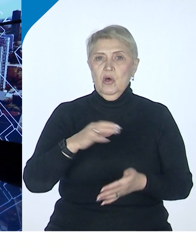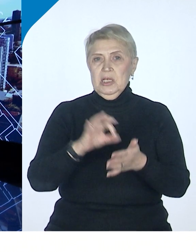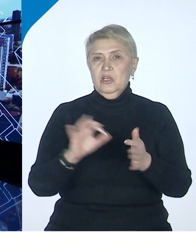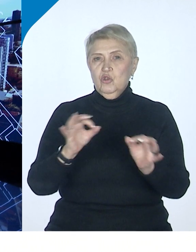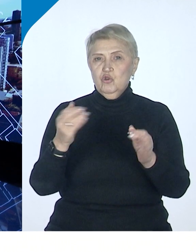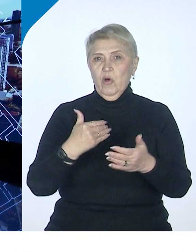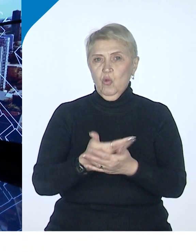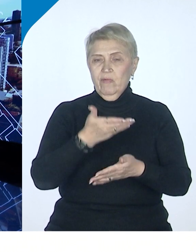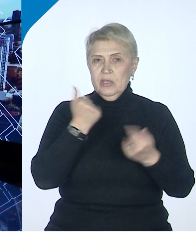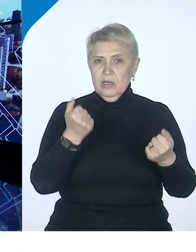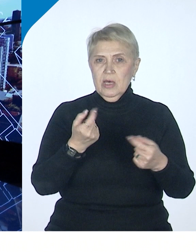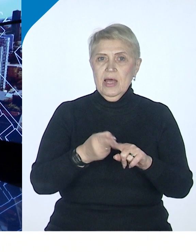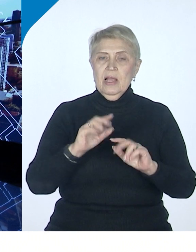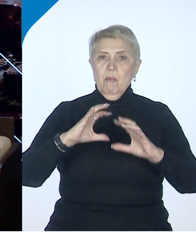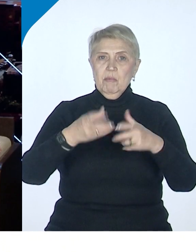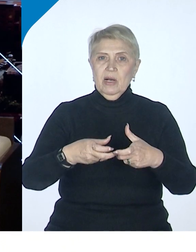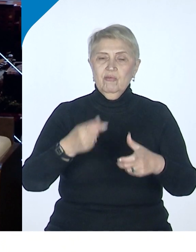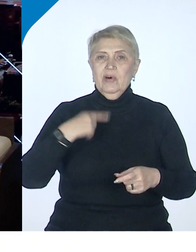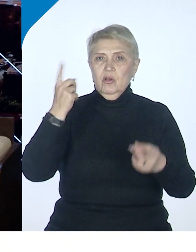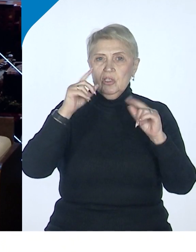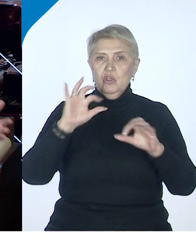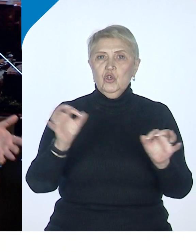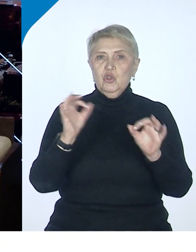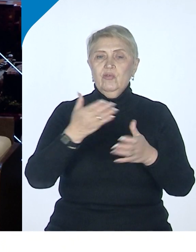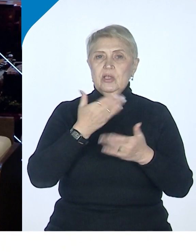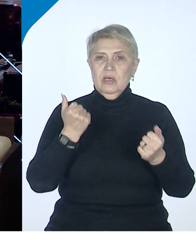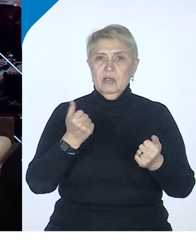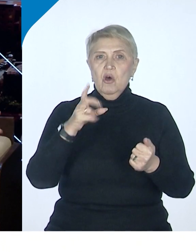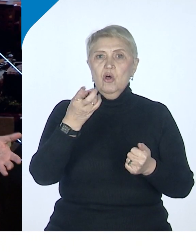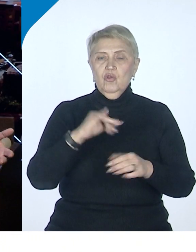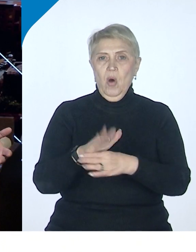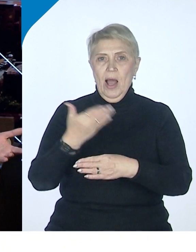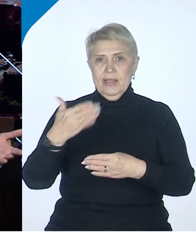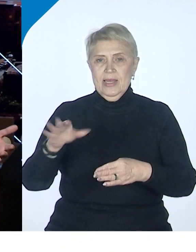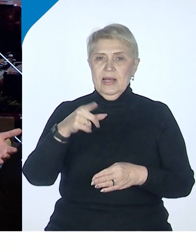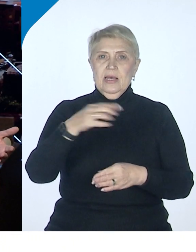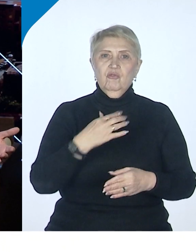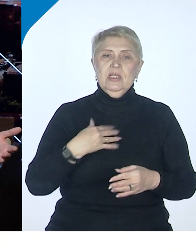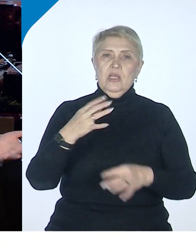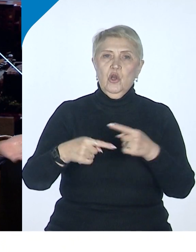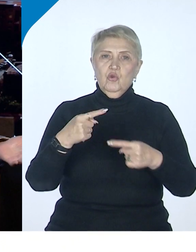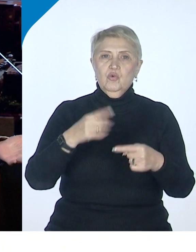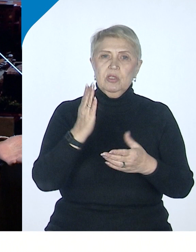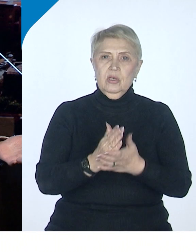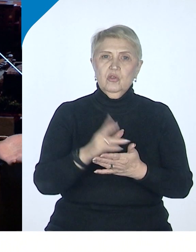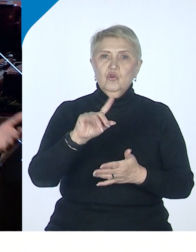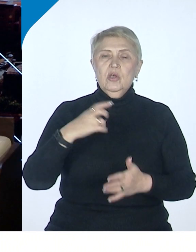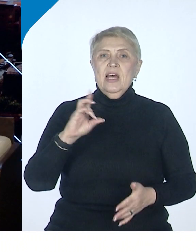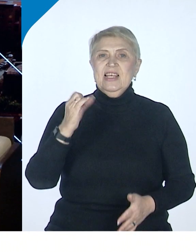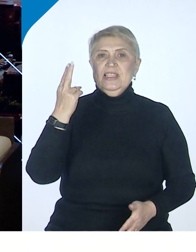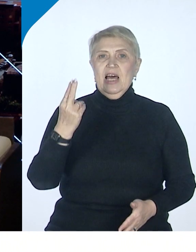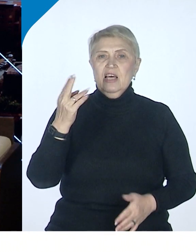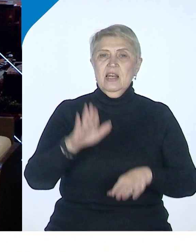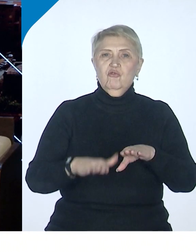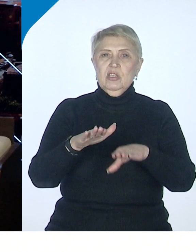Мирового значения они не имеют. Но они, отдельные ресурсы, они имеют важное значение там в национальном балансе